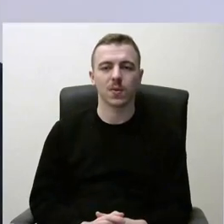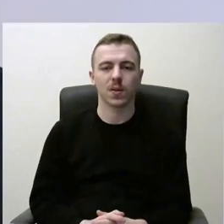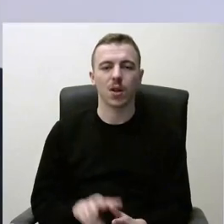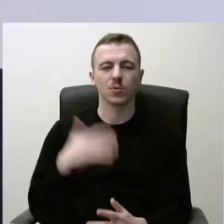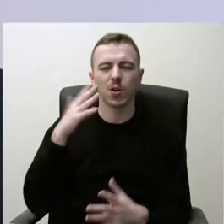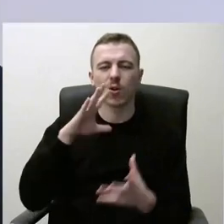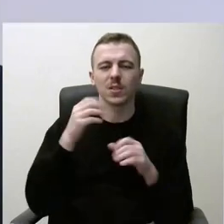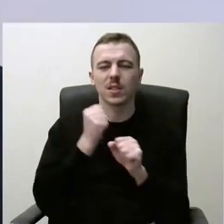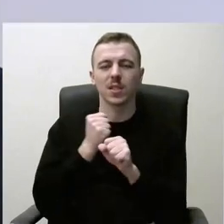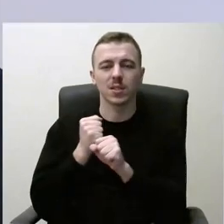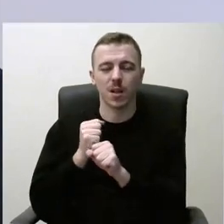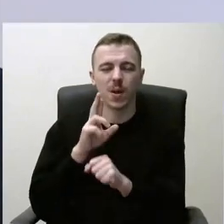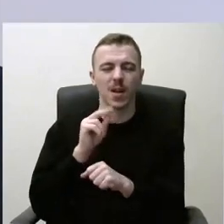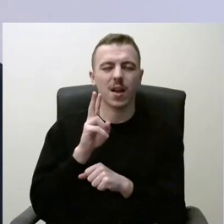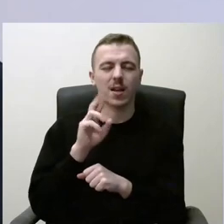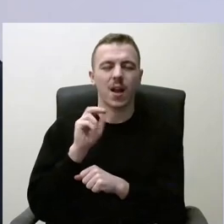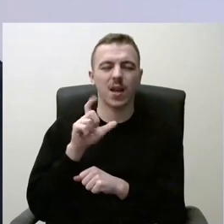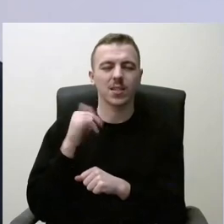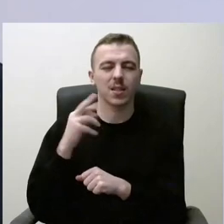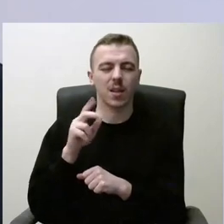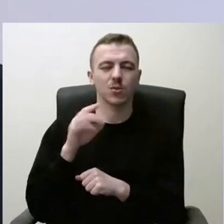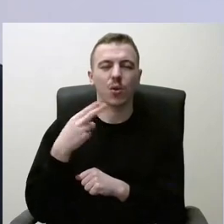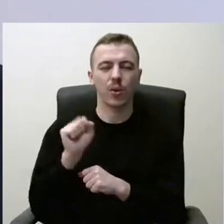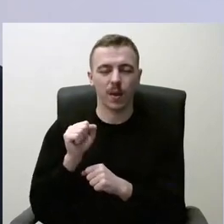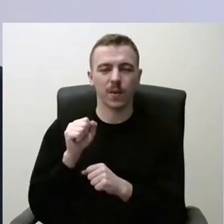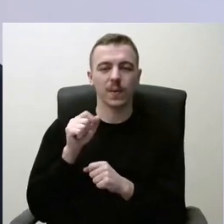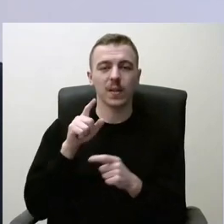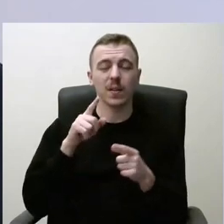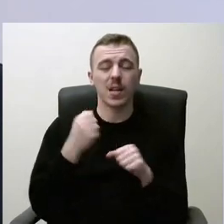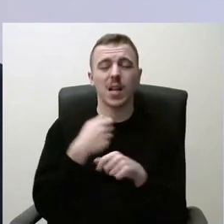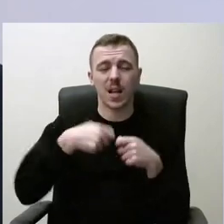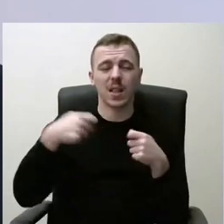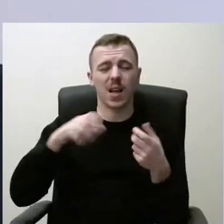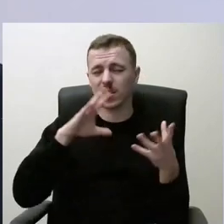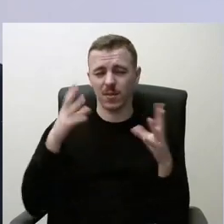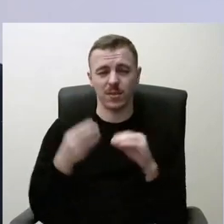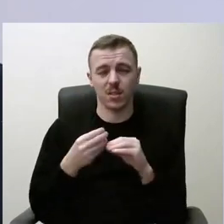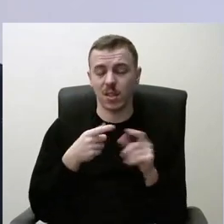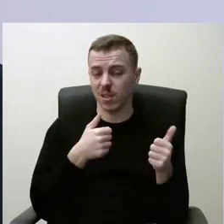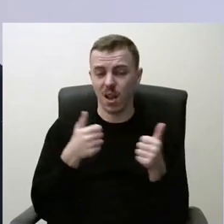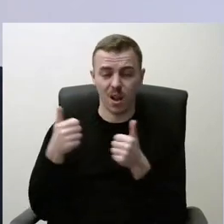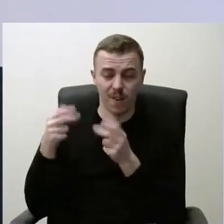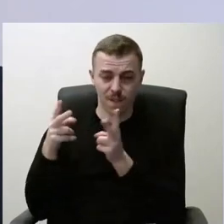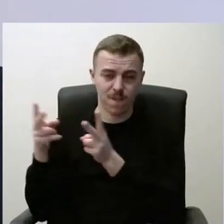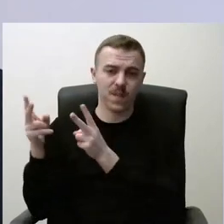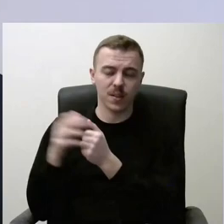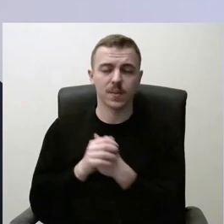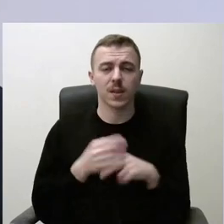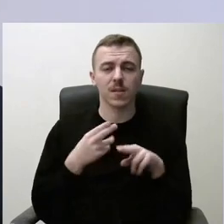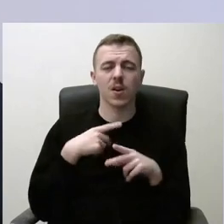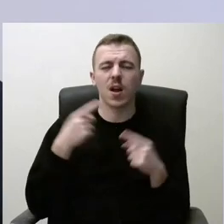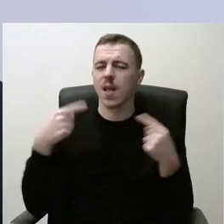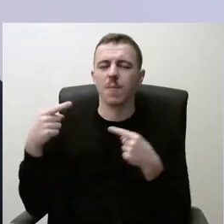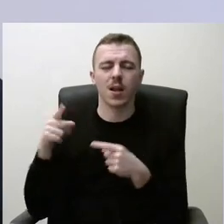rekreasiinės zonos, viskas yra gerai. Ir tą darbą reikėtų tęsti. Tikrai neapleisti tų zonų. Tik tai žinoma, mes dar